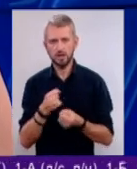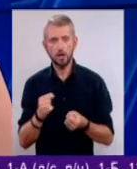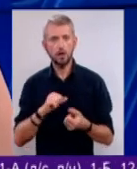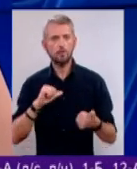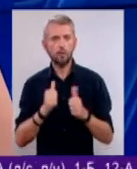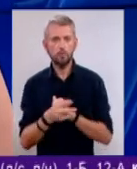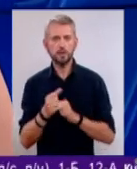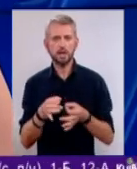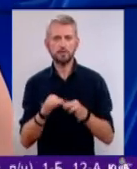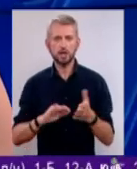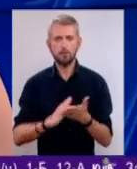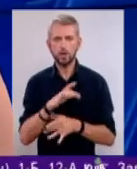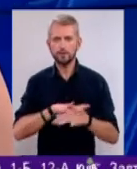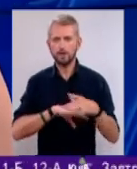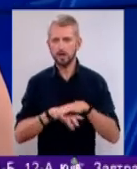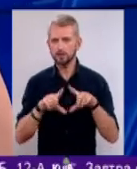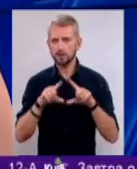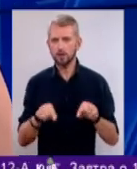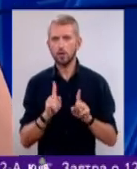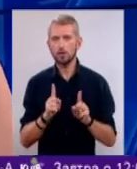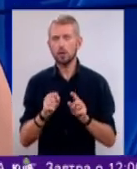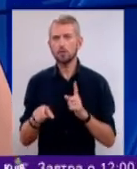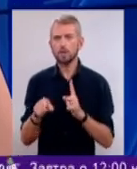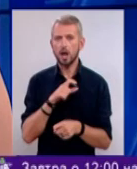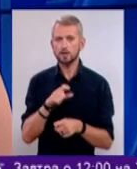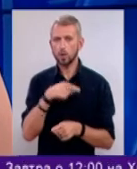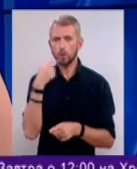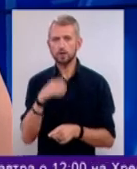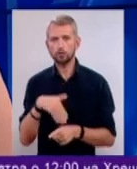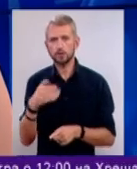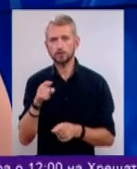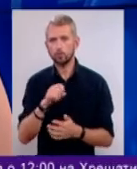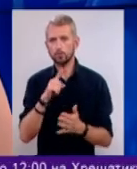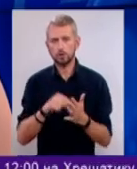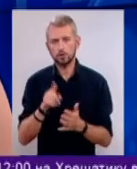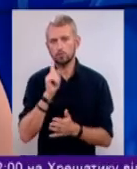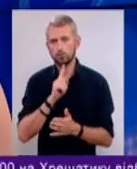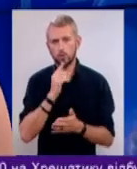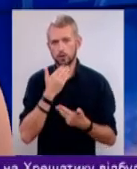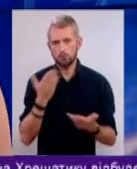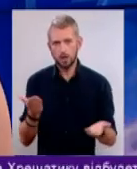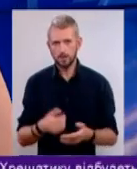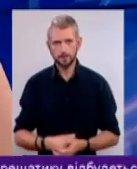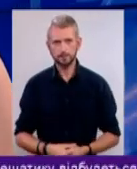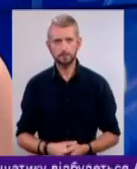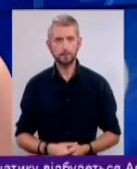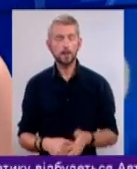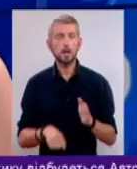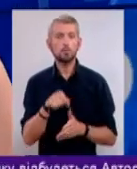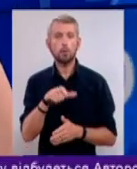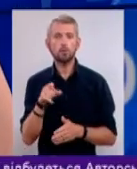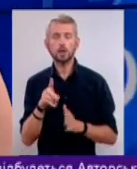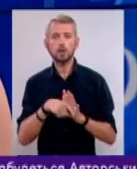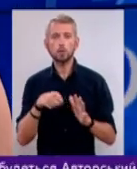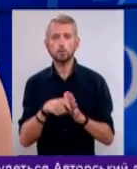обмін на звільнення політв'язнів Кремля. Однак реакції російської сторони у цьому питання поки що немає. Бойовики